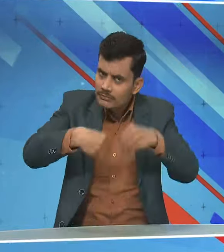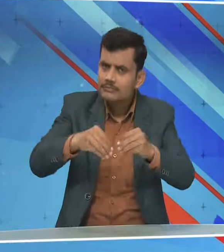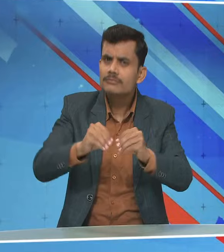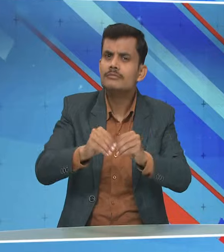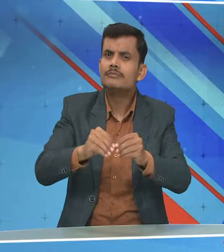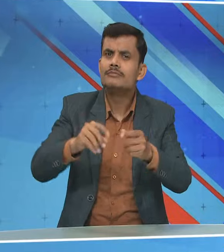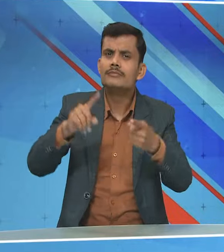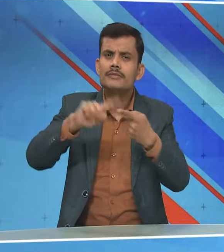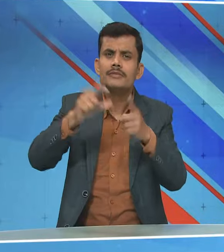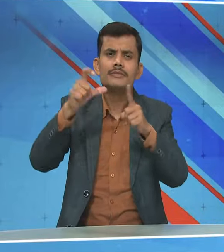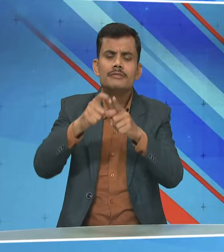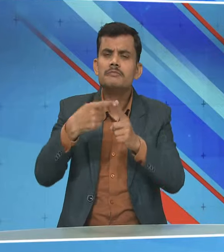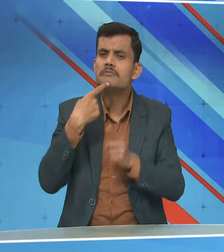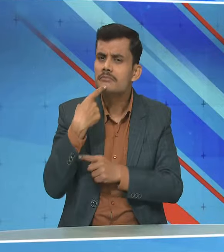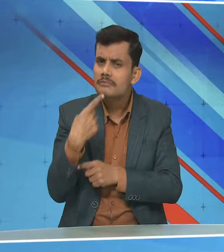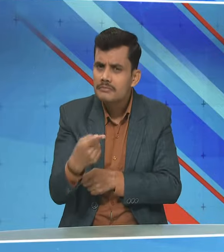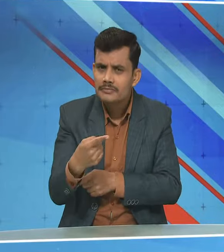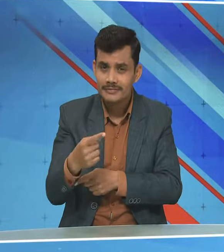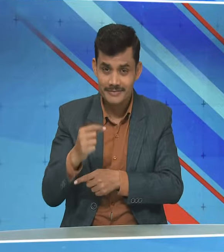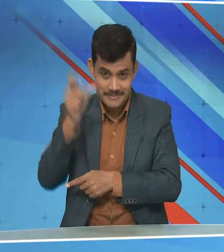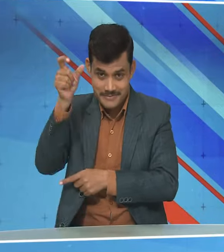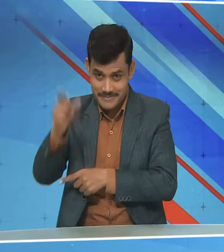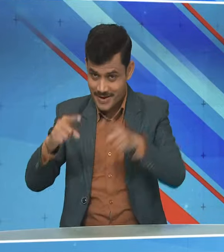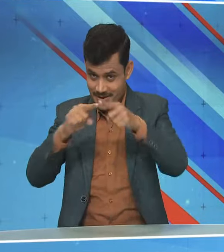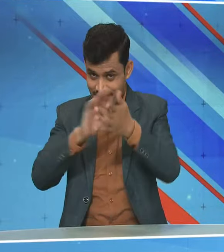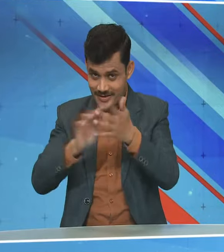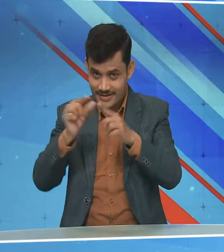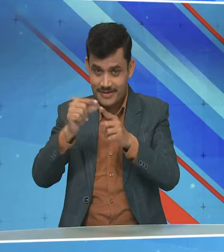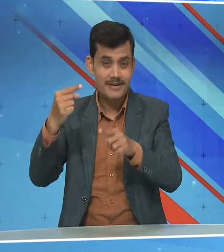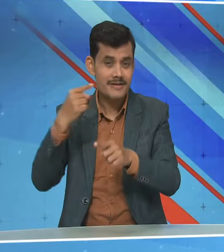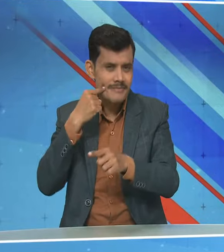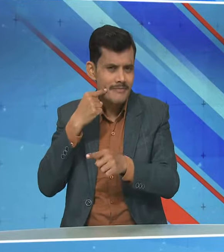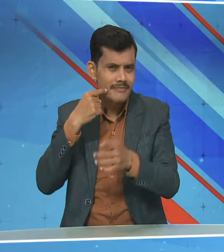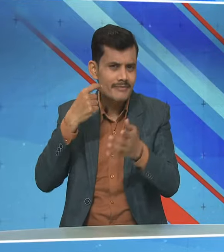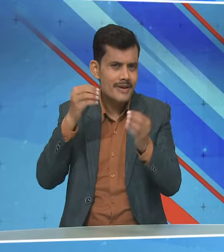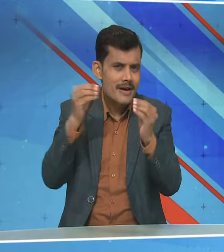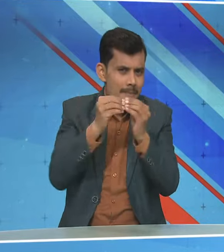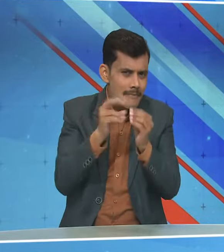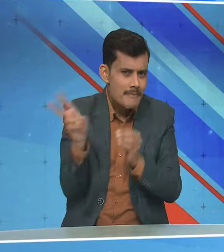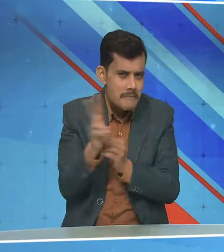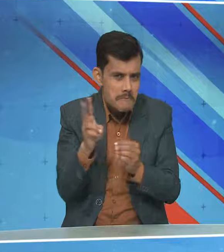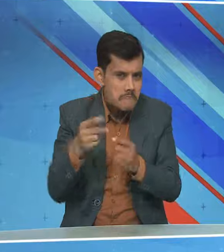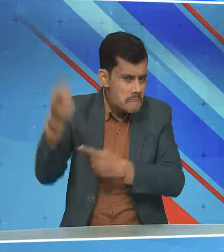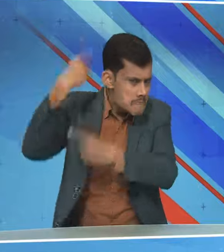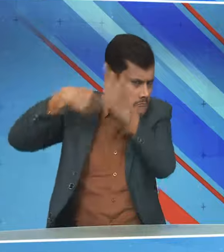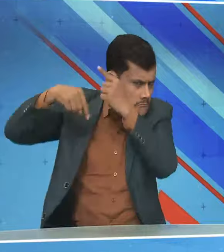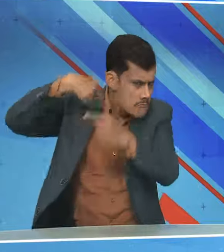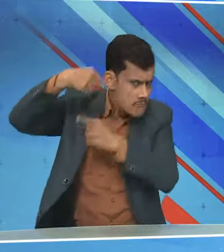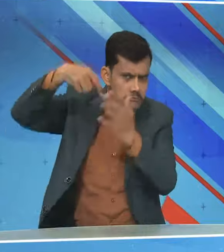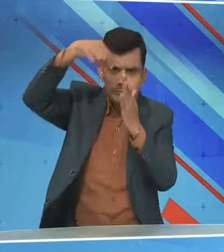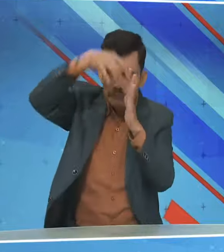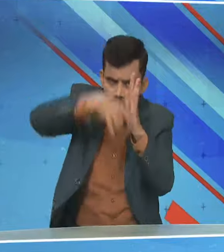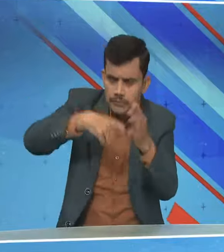E.D. का आरोप है कि थंपी के वाड़ा के साथ लंबे और गहरे संबध है